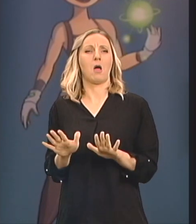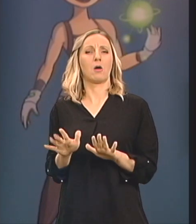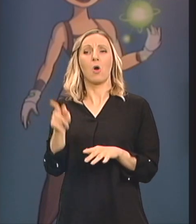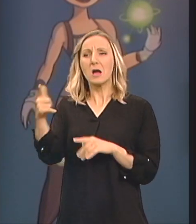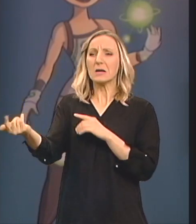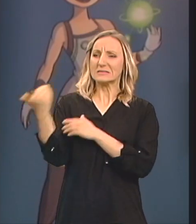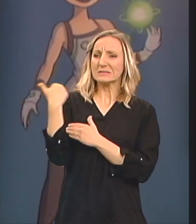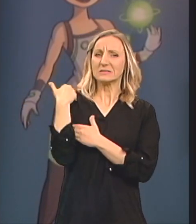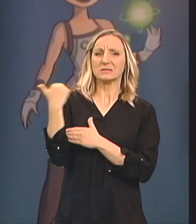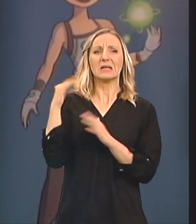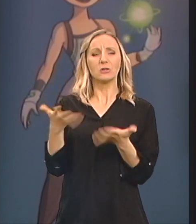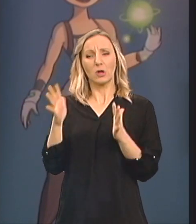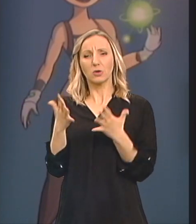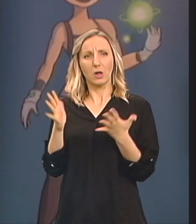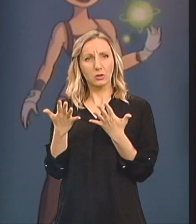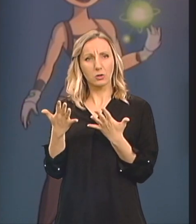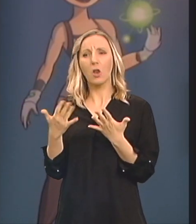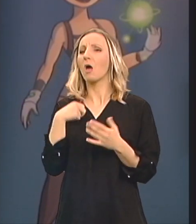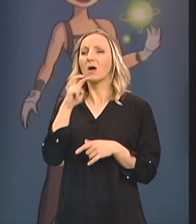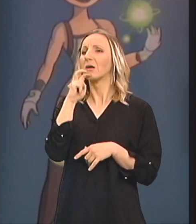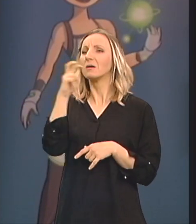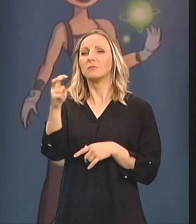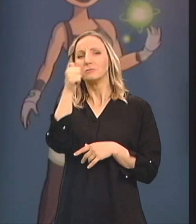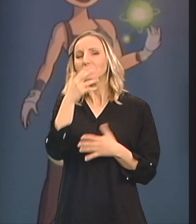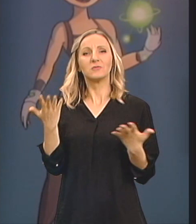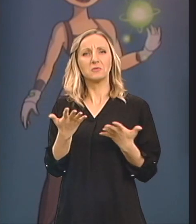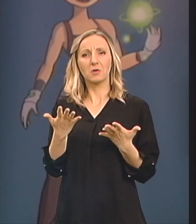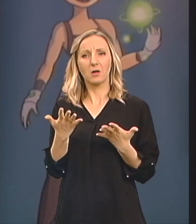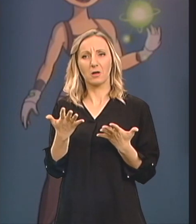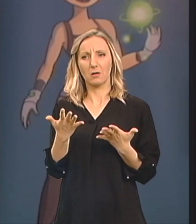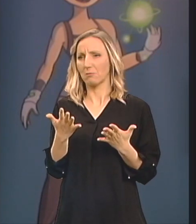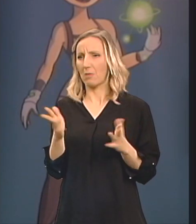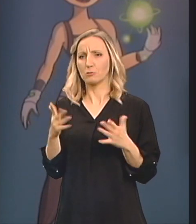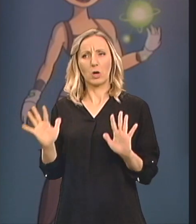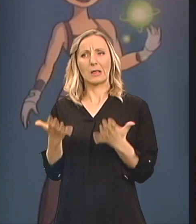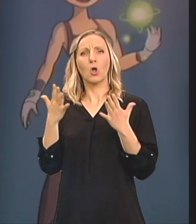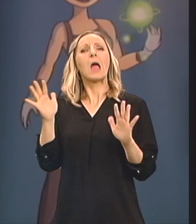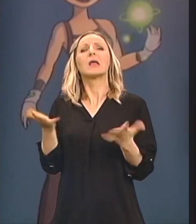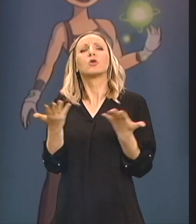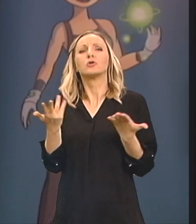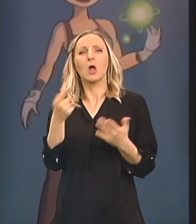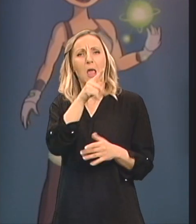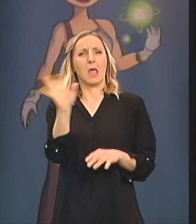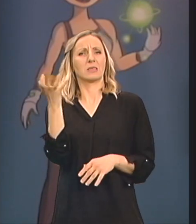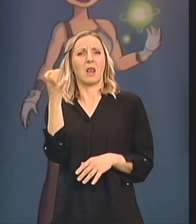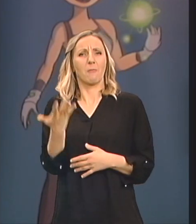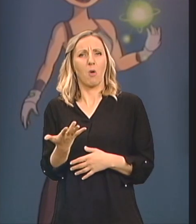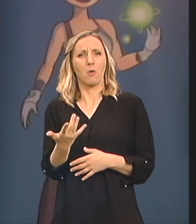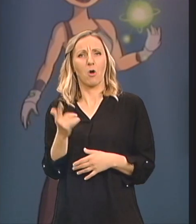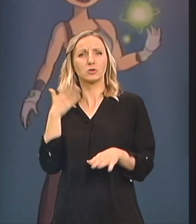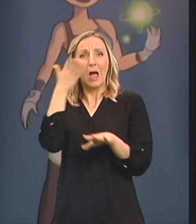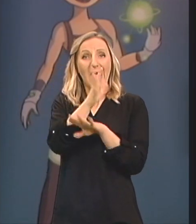insistiraju na tom hitno Onda je moja neka klasična izjava Ne može hitno Ljudi dođu u hitnu pomoć Pa čekaju na